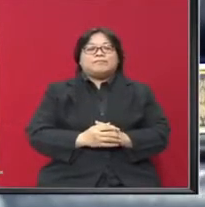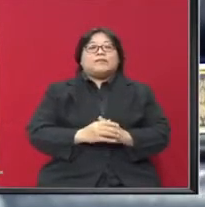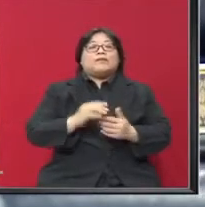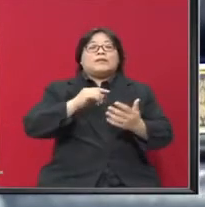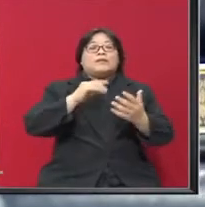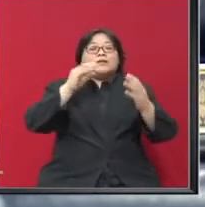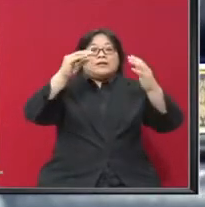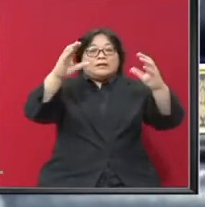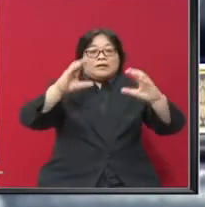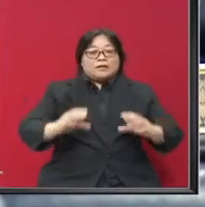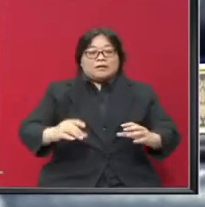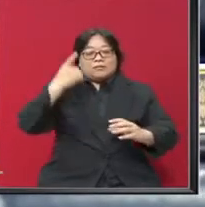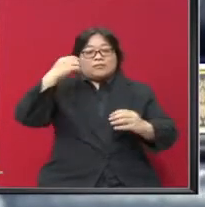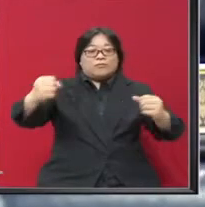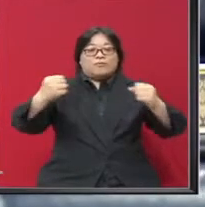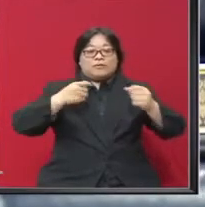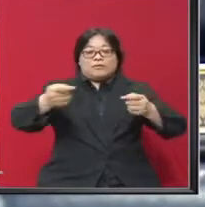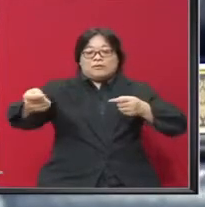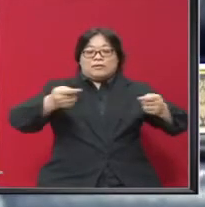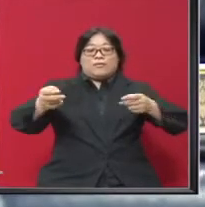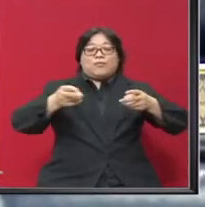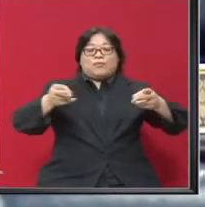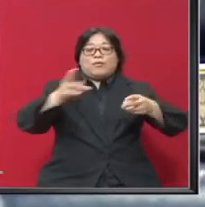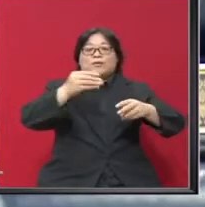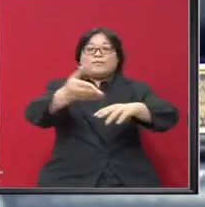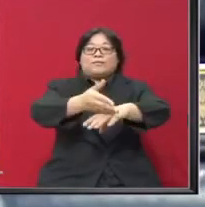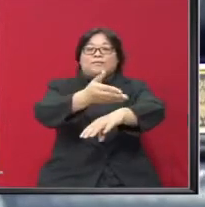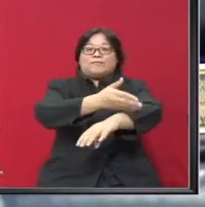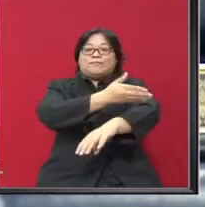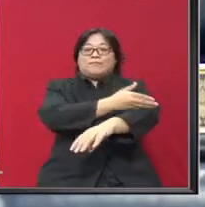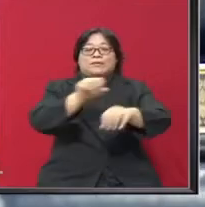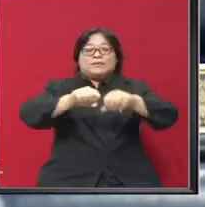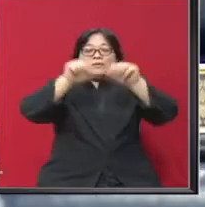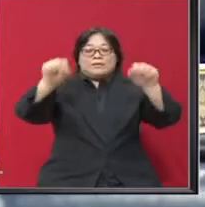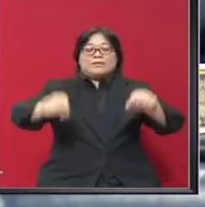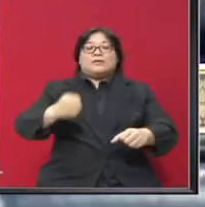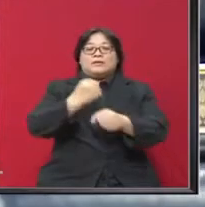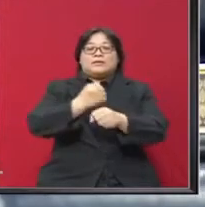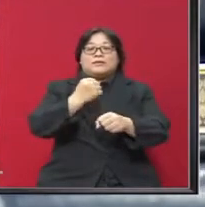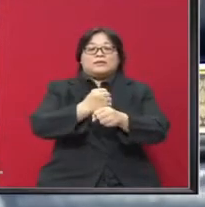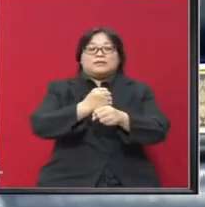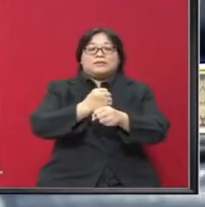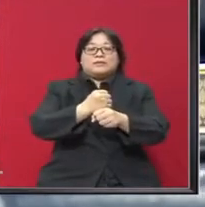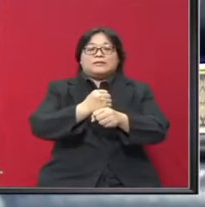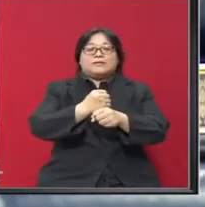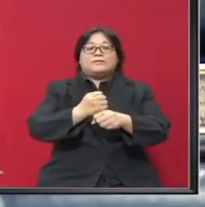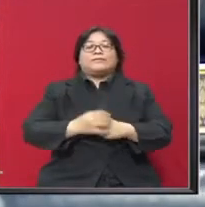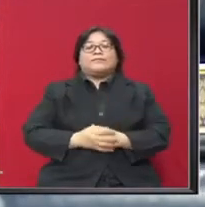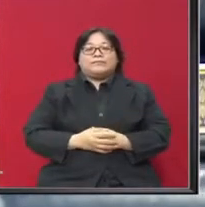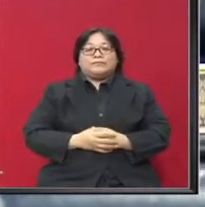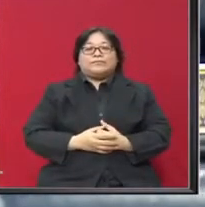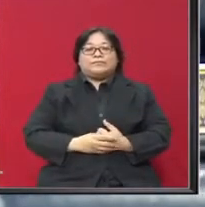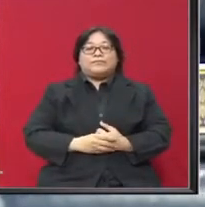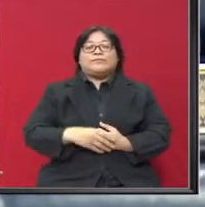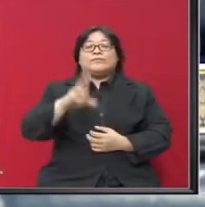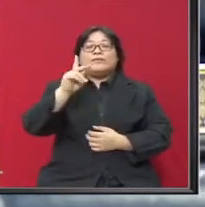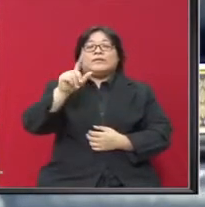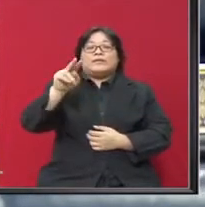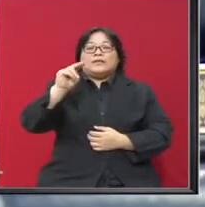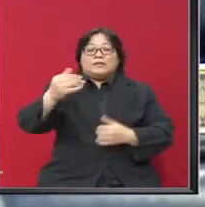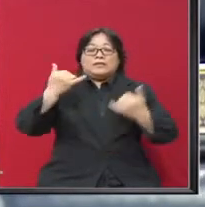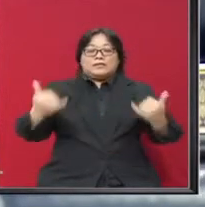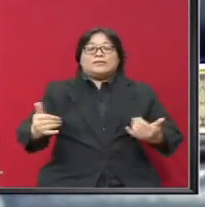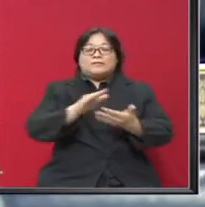sebagai langkah memperkukuhkan takbir urus dan menambah baik sistem kerja penguatkuasaan sedia ada KDN